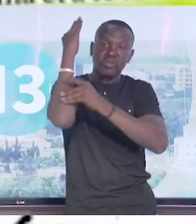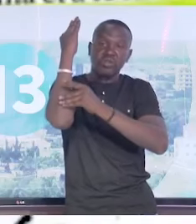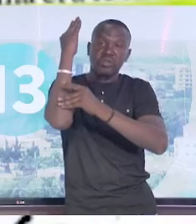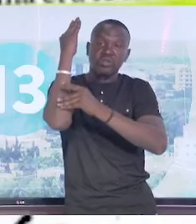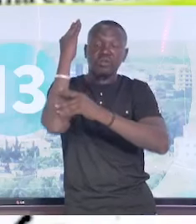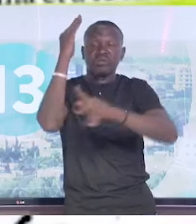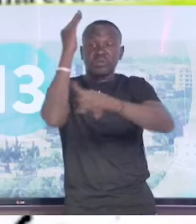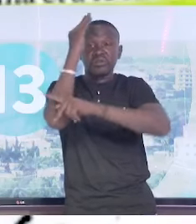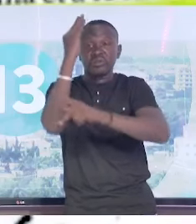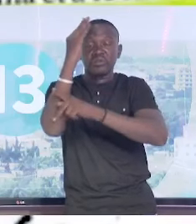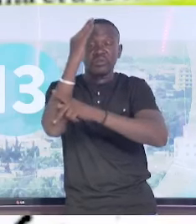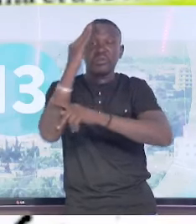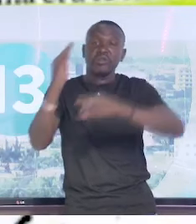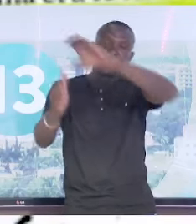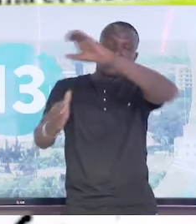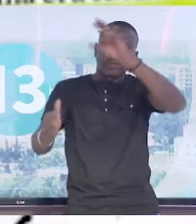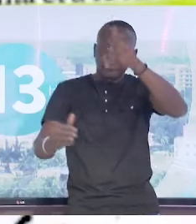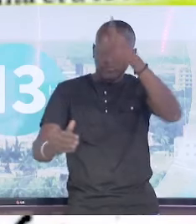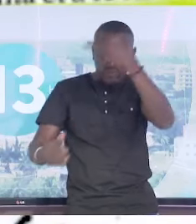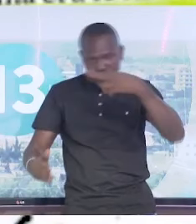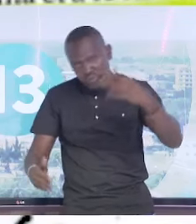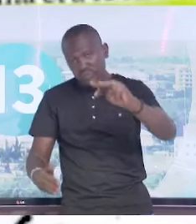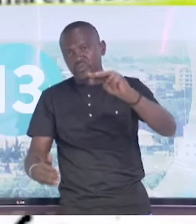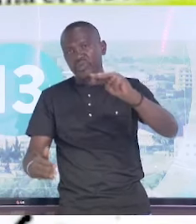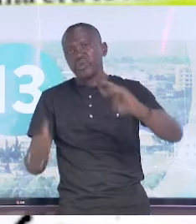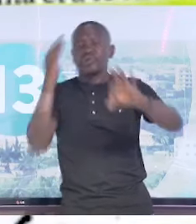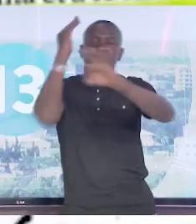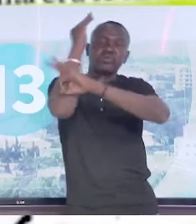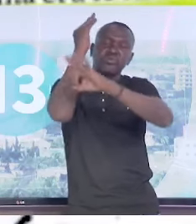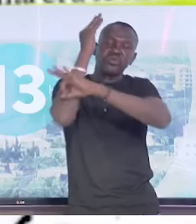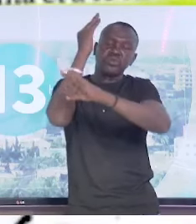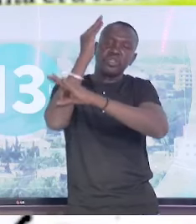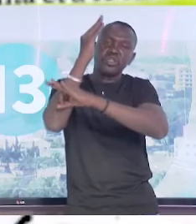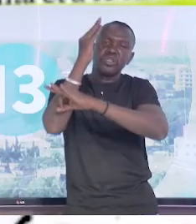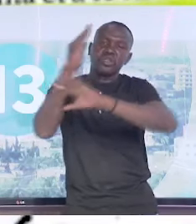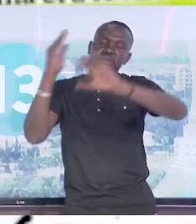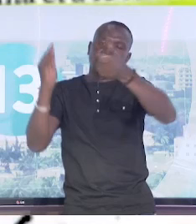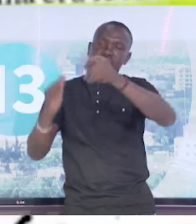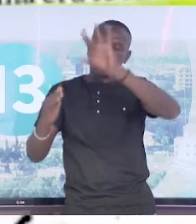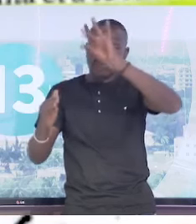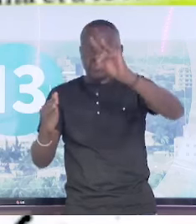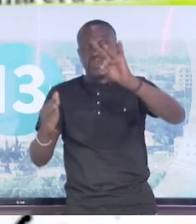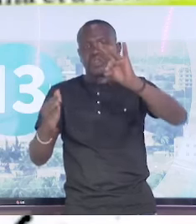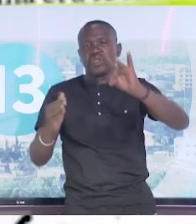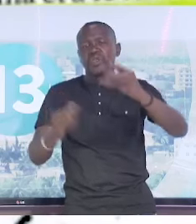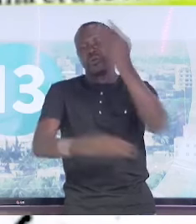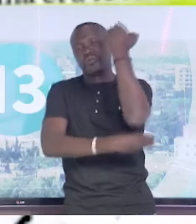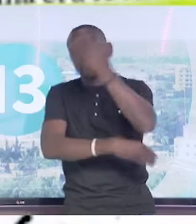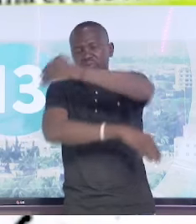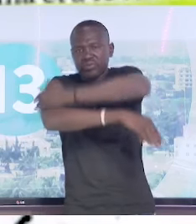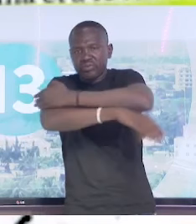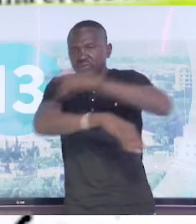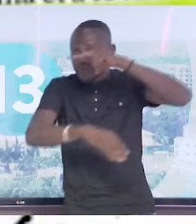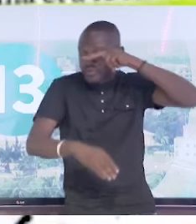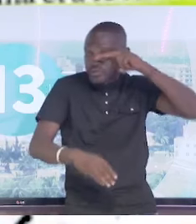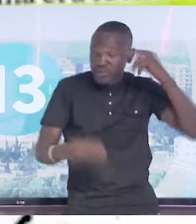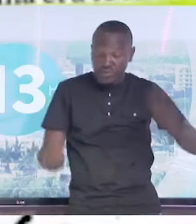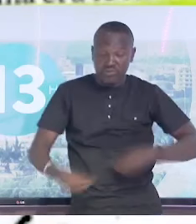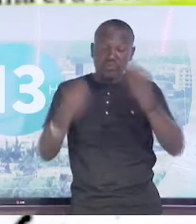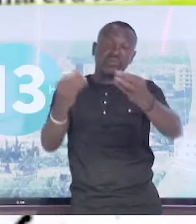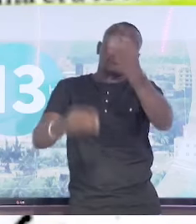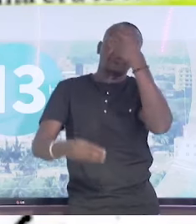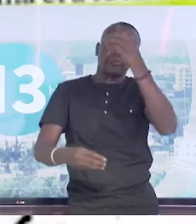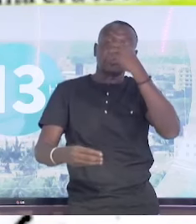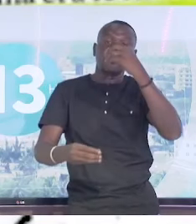Kanchary, située à 156 kilomètres de Fadangourma et à 18 kilomètres de la frontière nigérienne a été ravitaillée en vivre le 13 avril